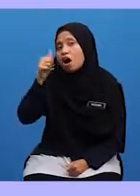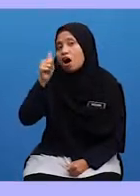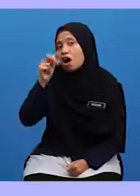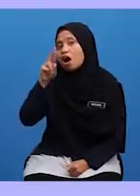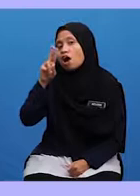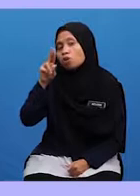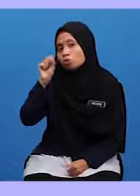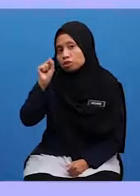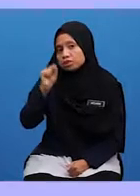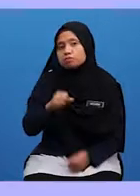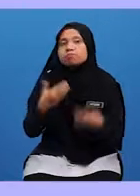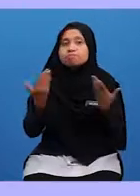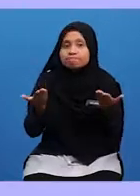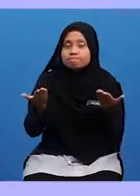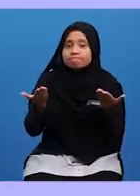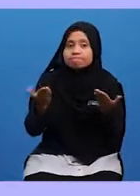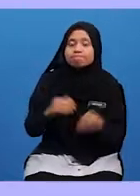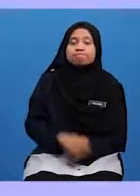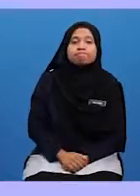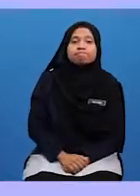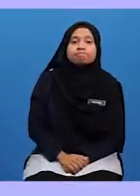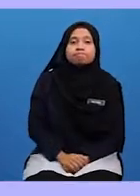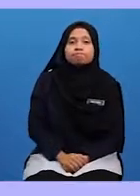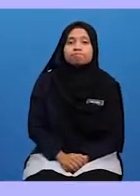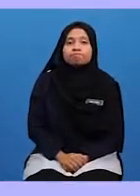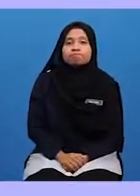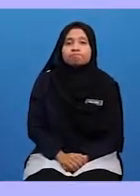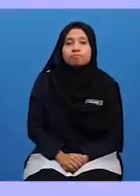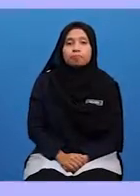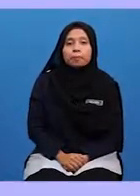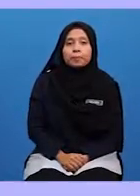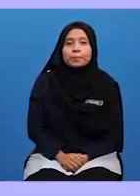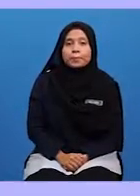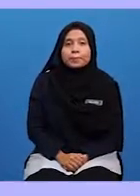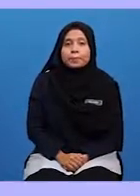Harus Apakah Jawapan Murid-murid